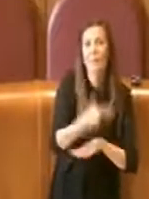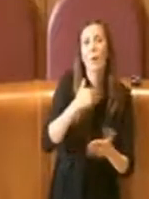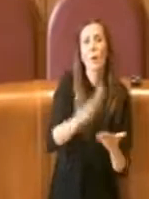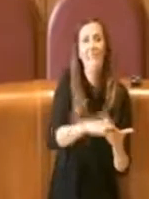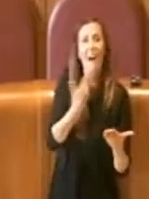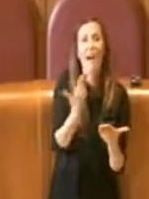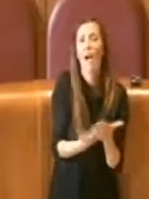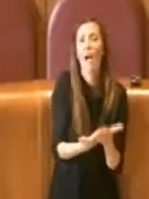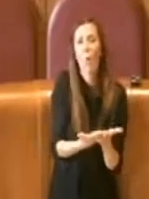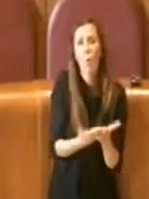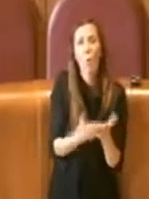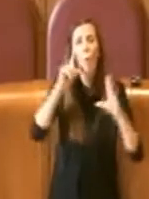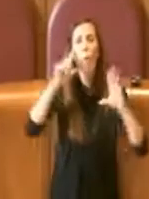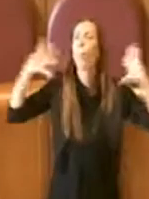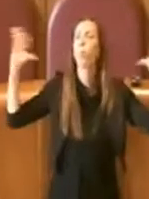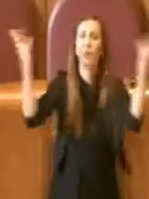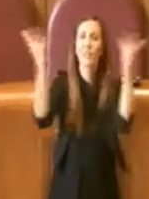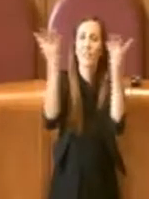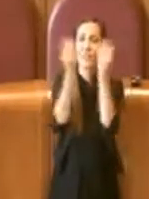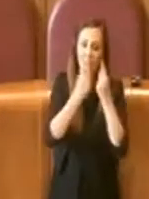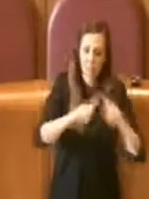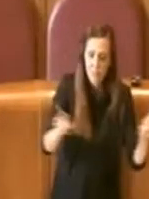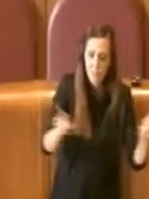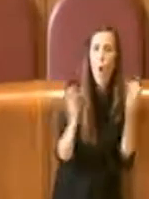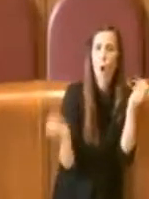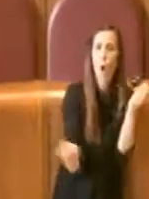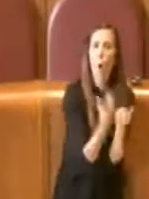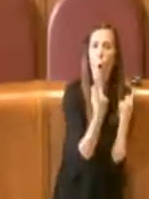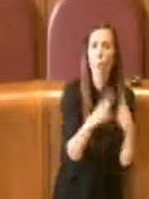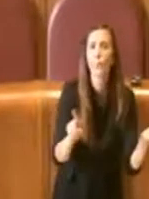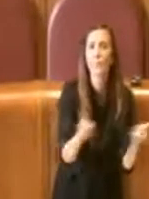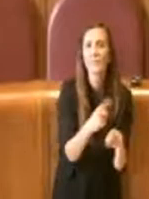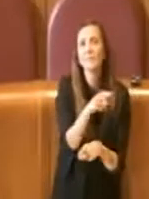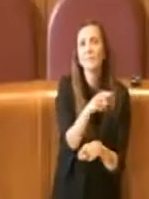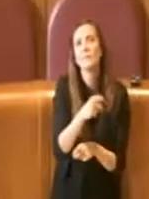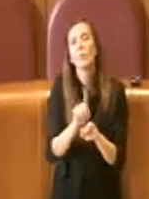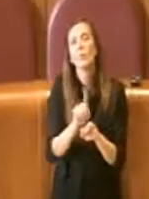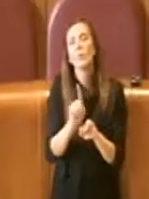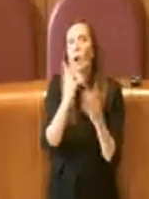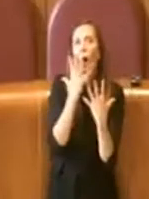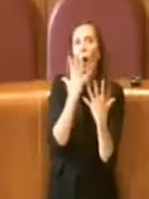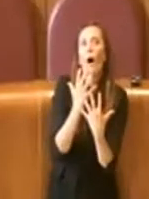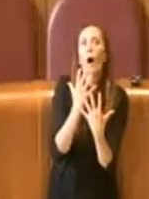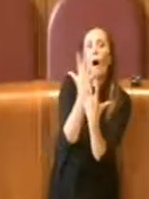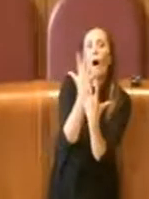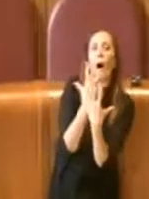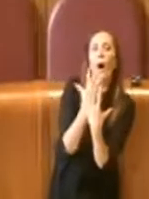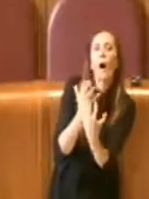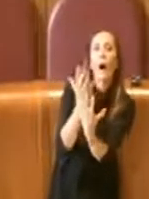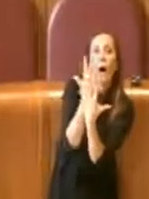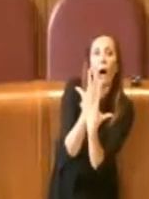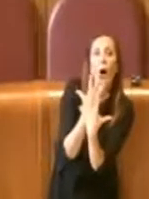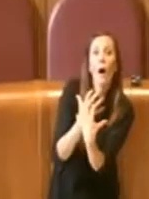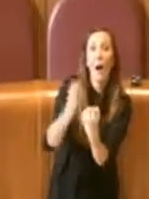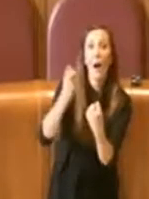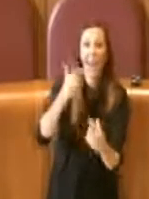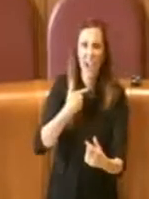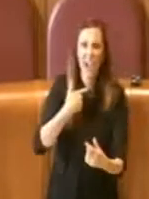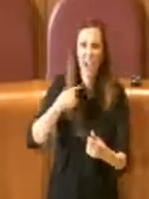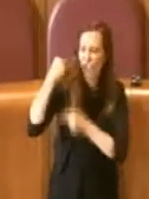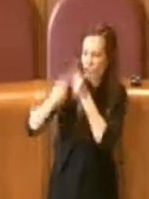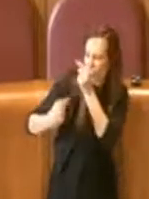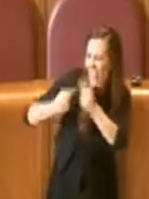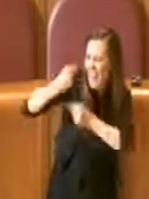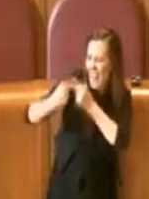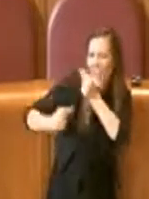televisione, dalla direzione d'orchestra alla composizione, hanno saputo incantare intere generazioni, divenendo testimonianza vivente